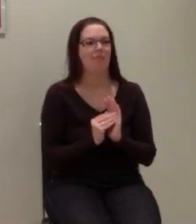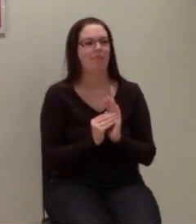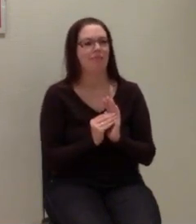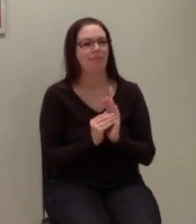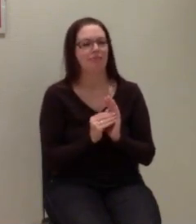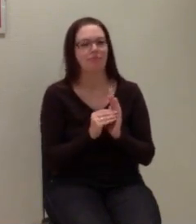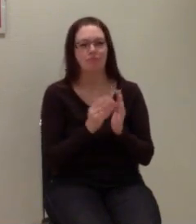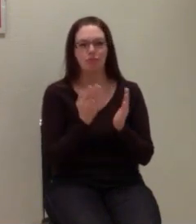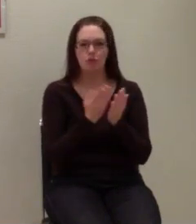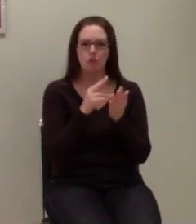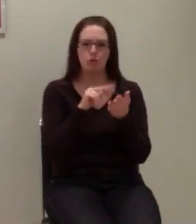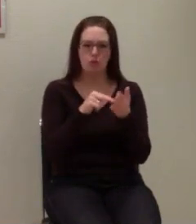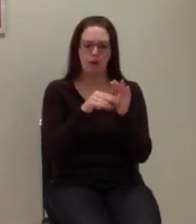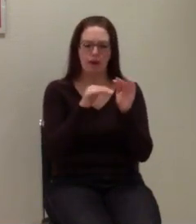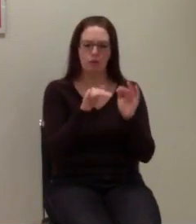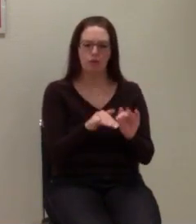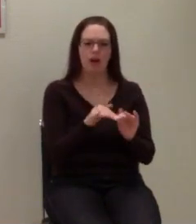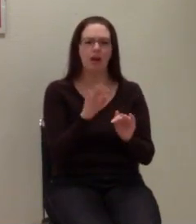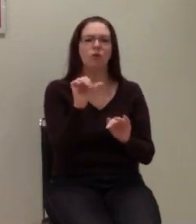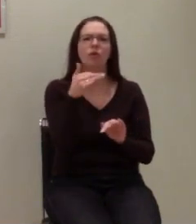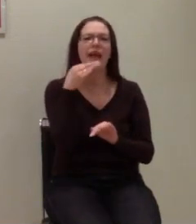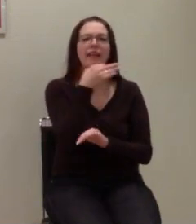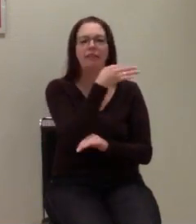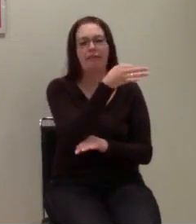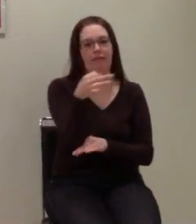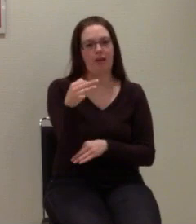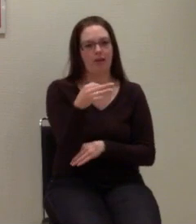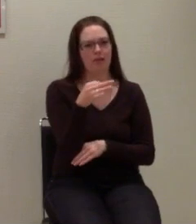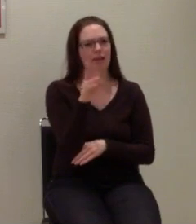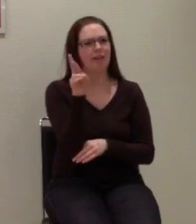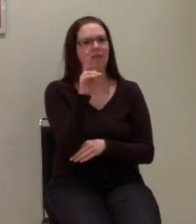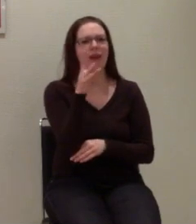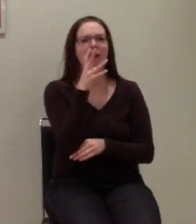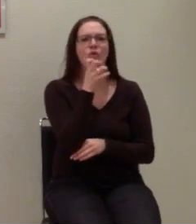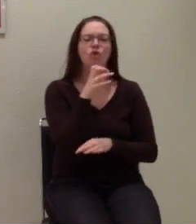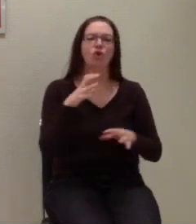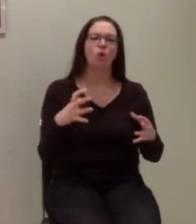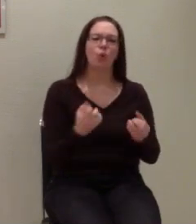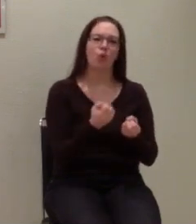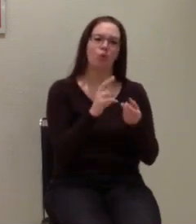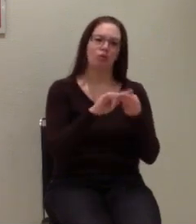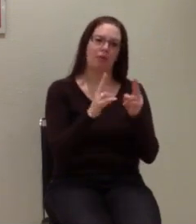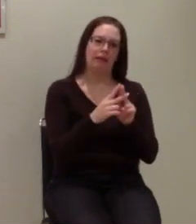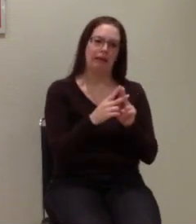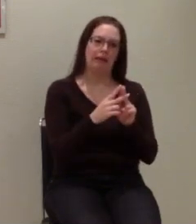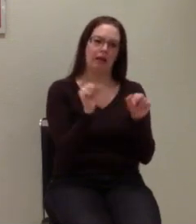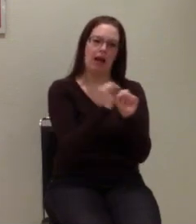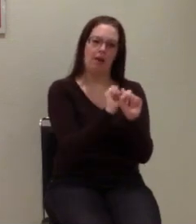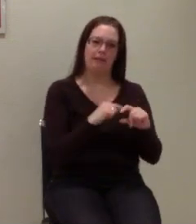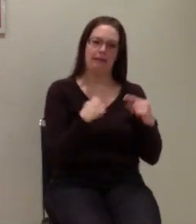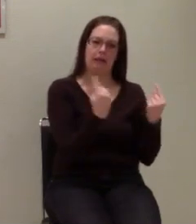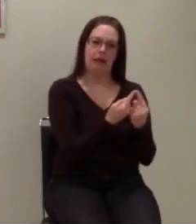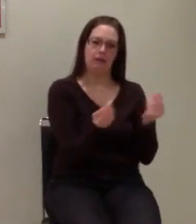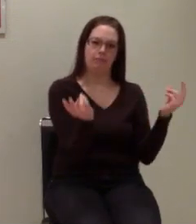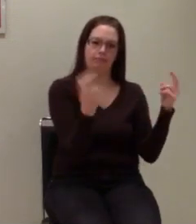hier ganz einfach mal in die Runde fragen, wer möchte Gründungsmitglied des Arbeitskreises sein?